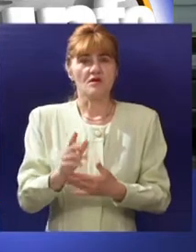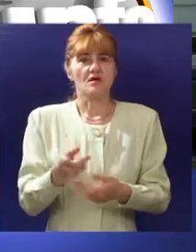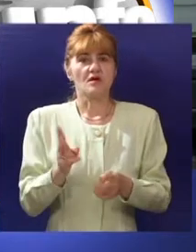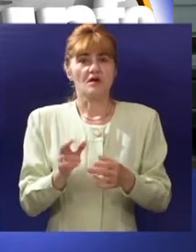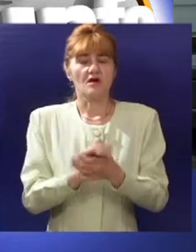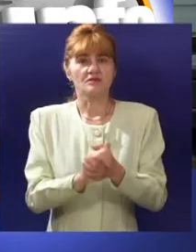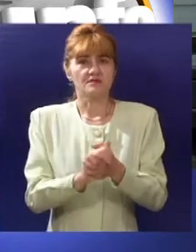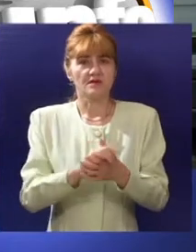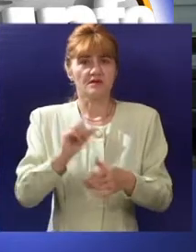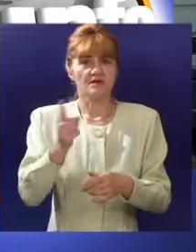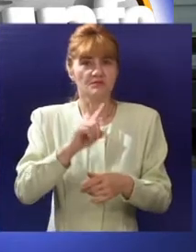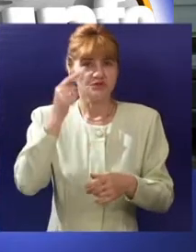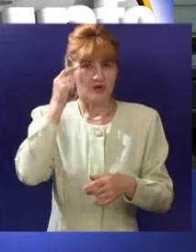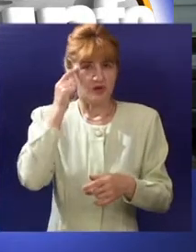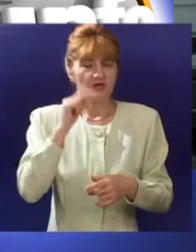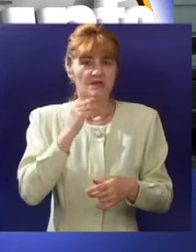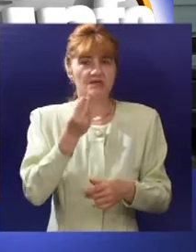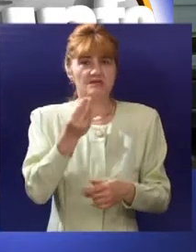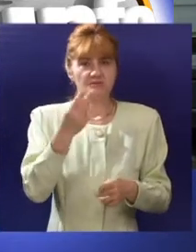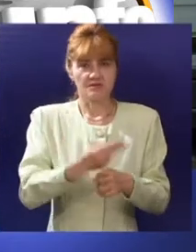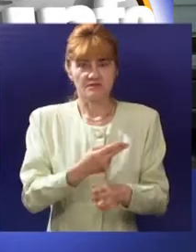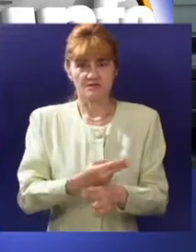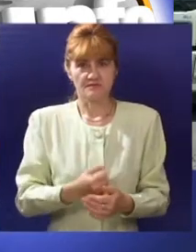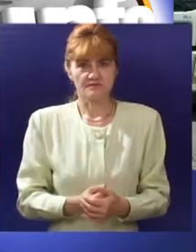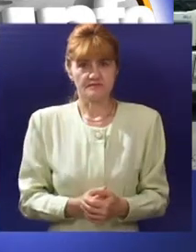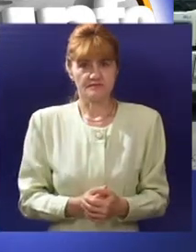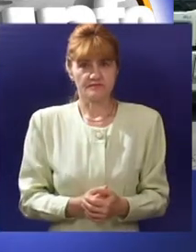praktične sadavnje među Kine i Srbije.